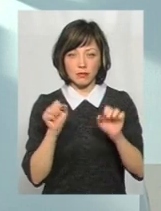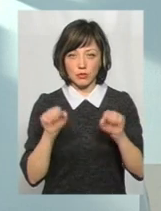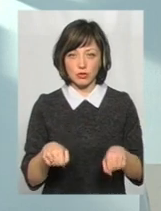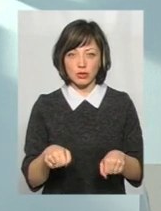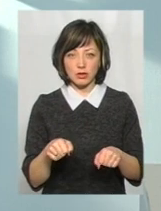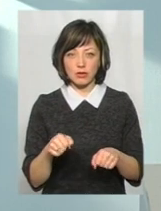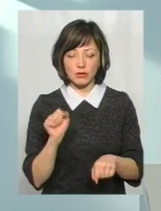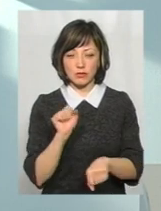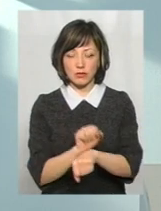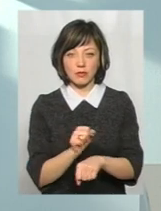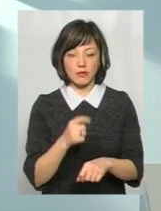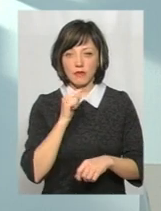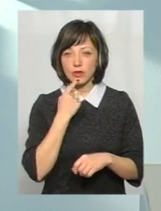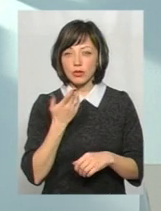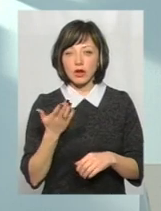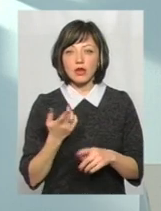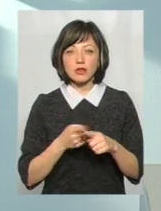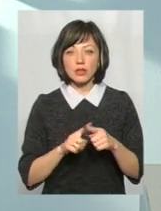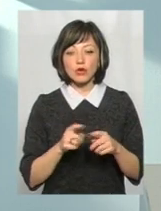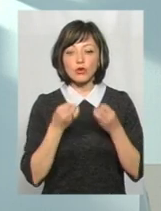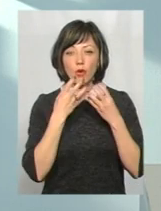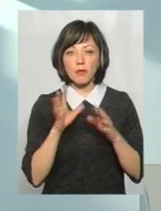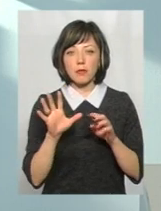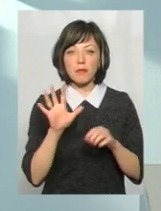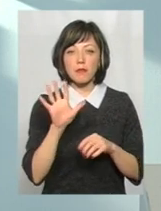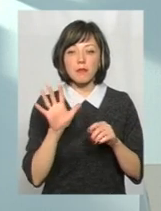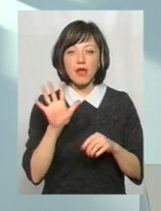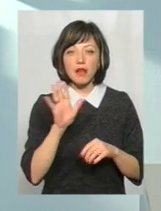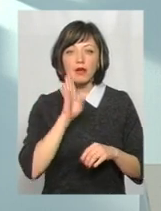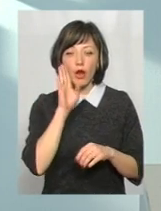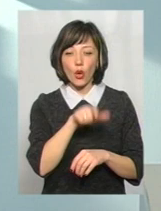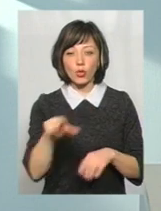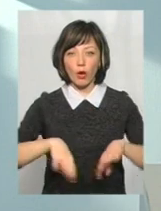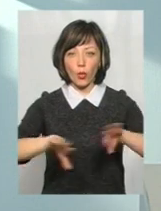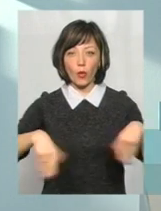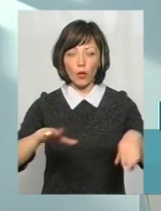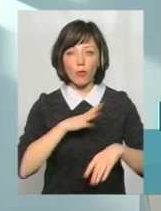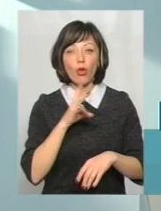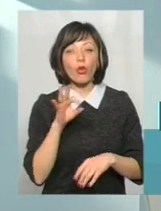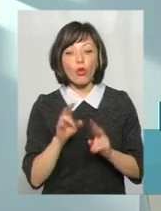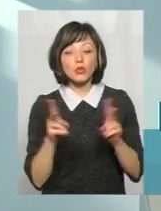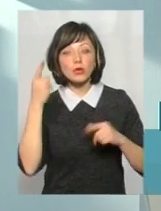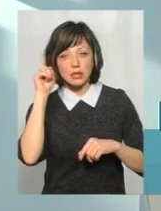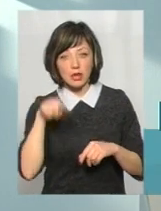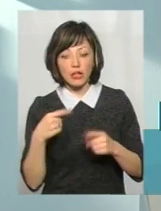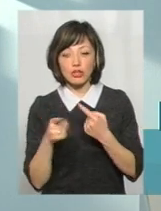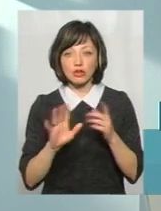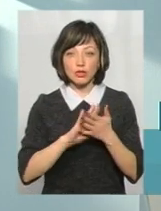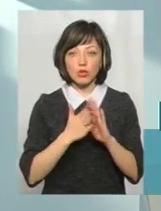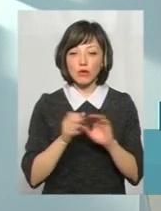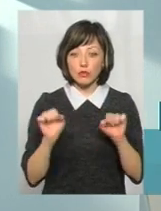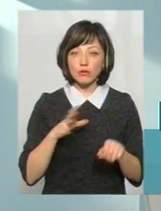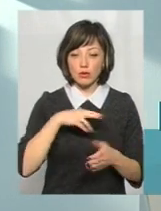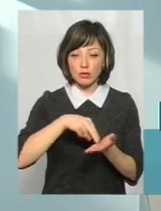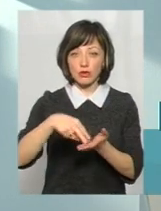перешкоду, зупинку. Дуже добре, що це було 5 година ранку і людей на зупинці не було взагалі, але хто знає, інші ситуації